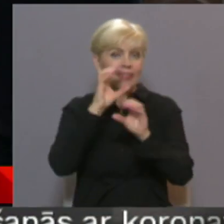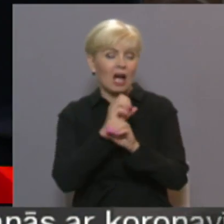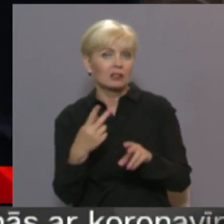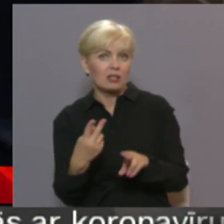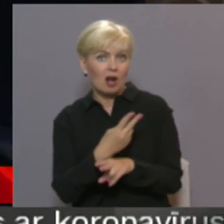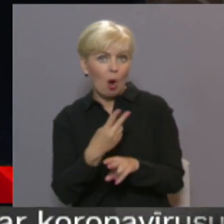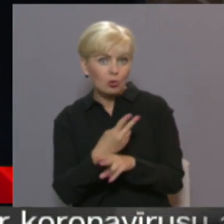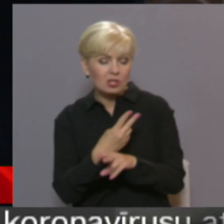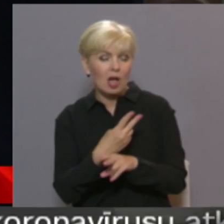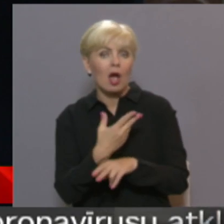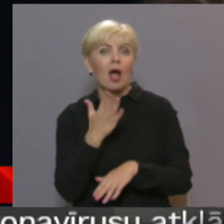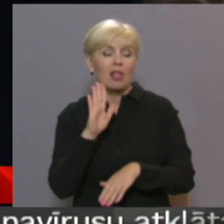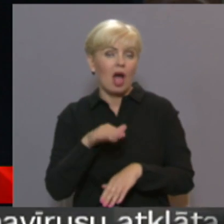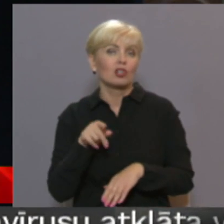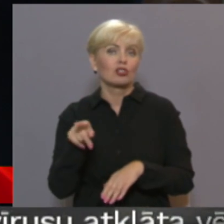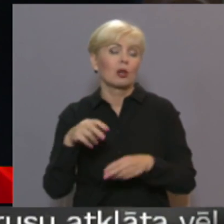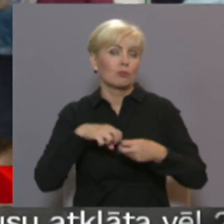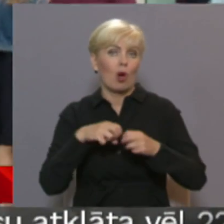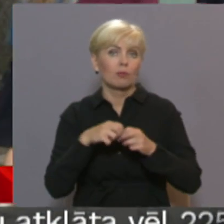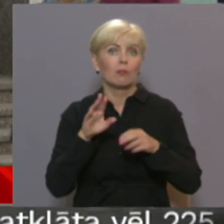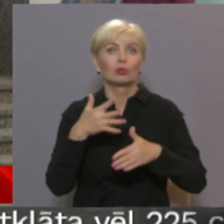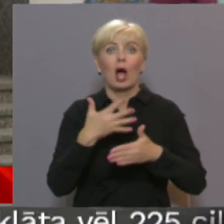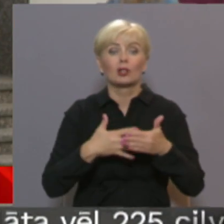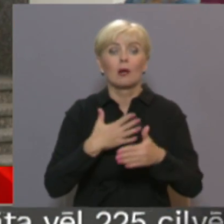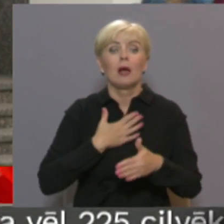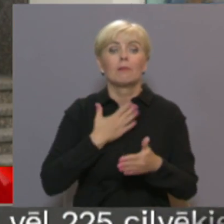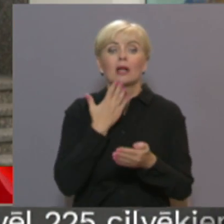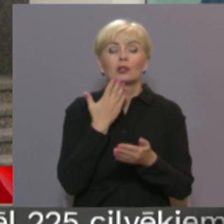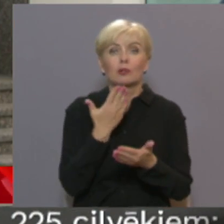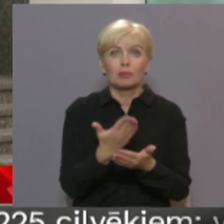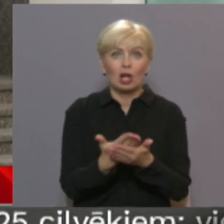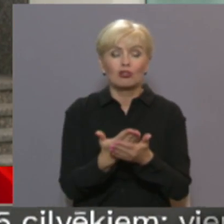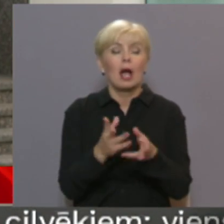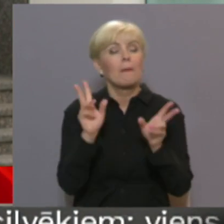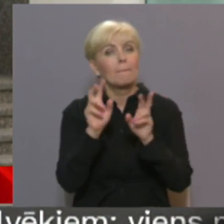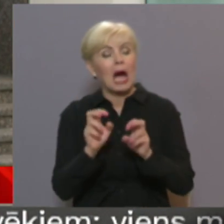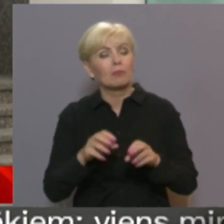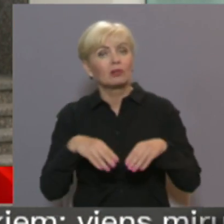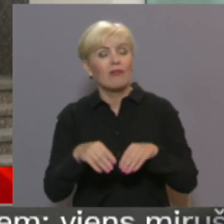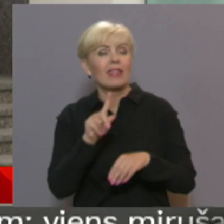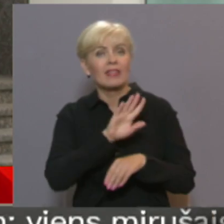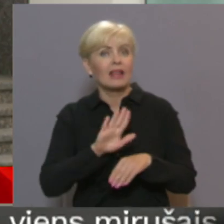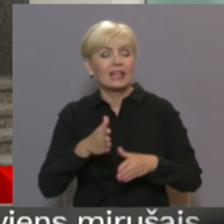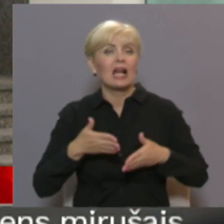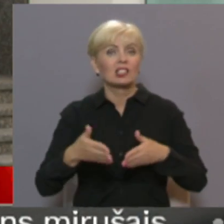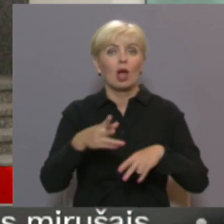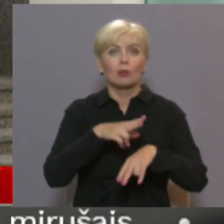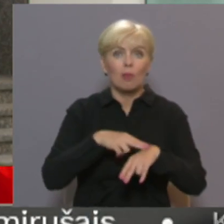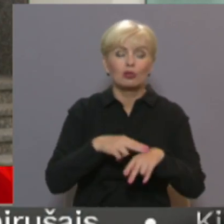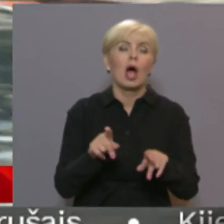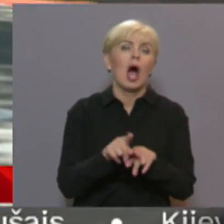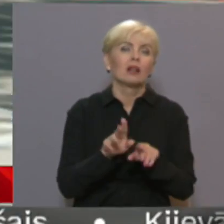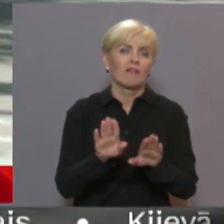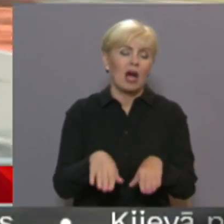vēlas, lai šī problēma tiktu atresināt. Mans priešlikums, ka šādus reizes varētu veikt ne tikai ceļu policija, bet arī pašvaldības